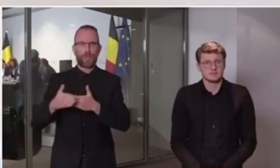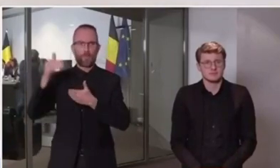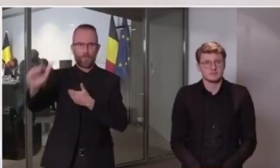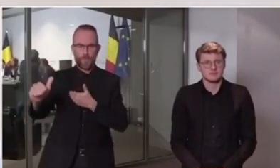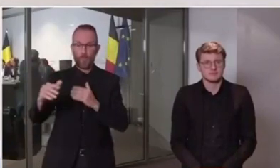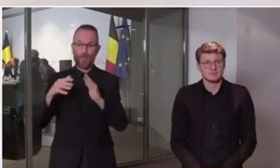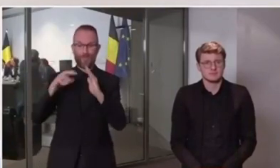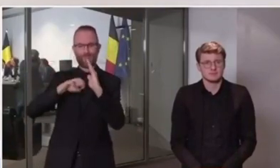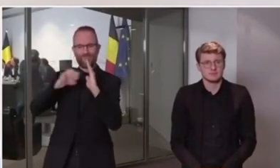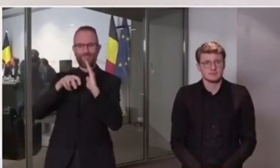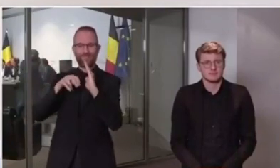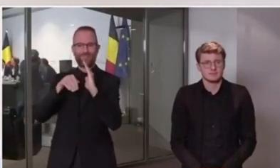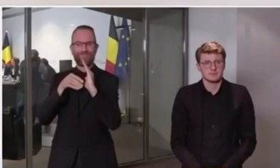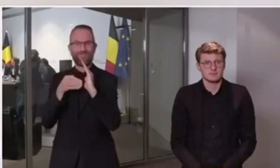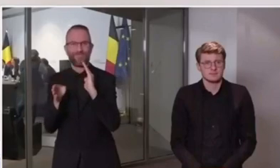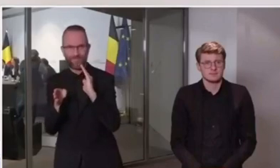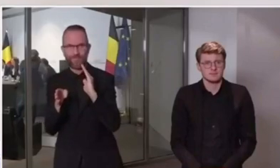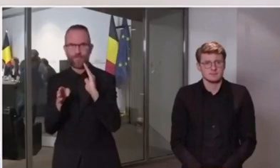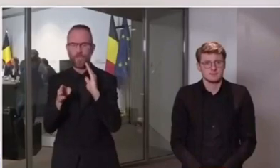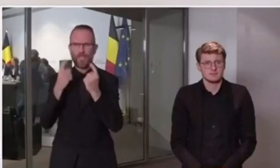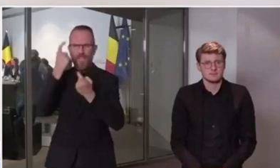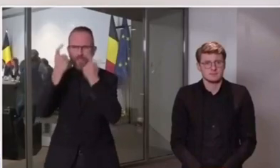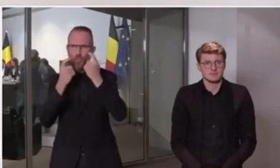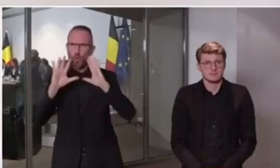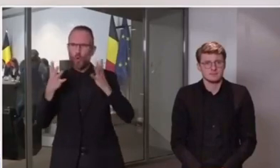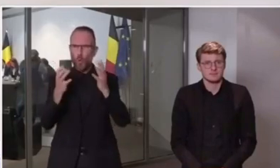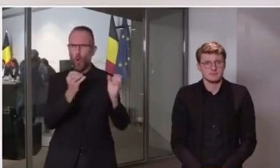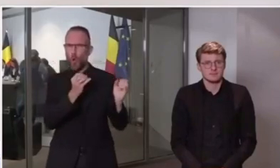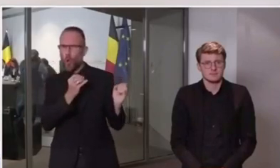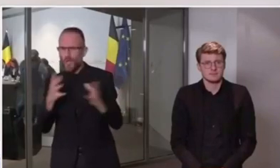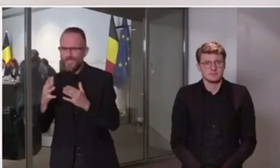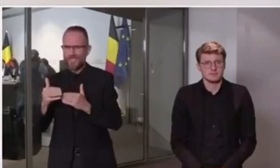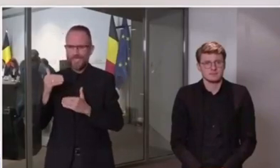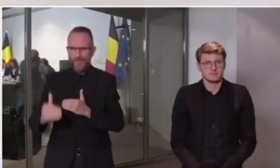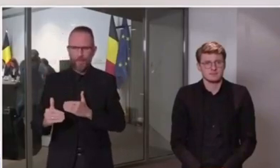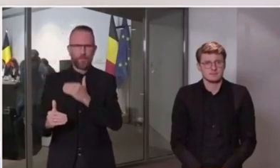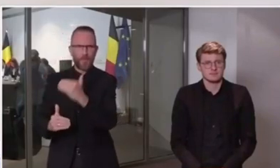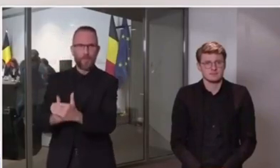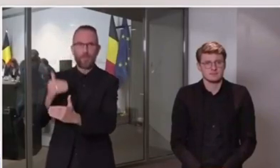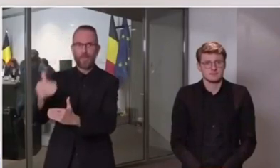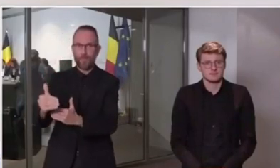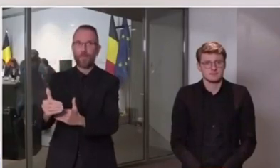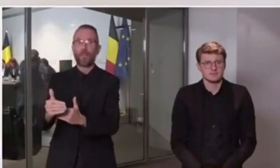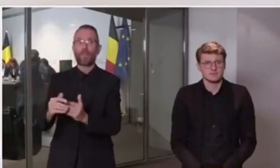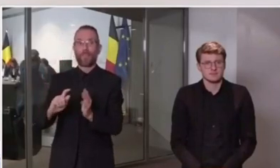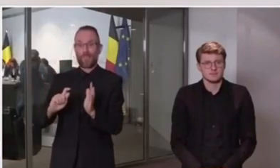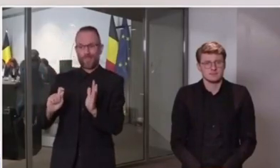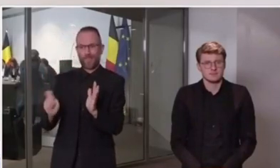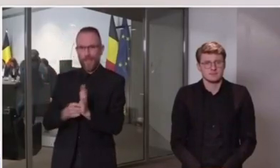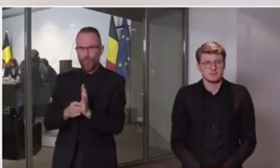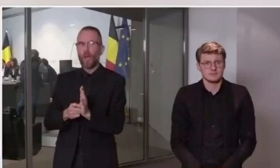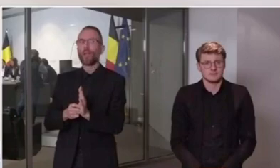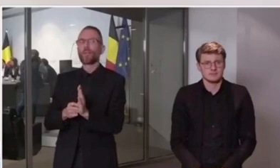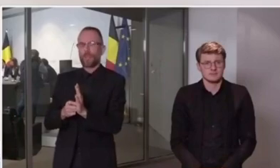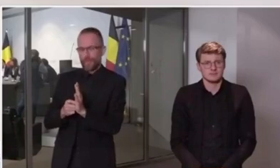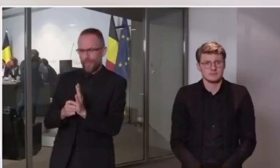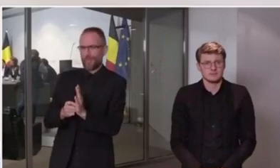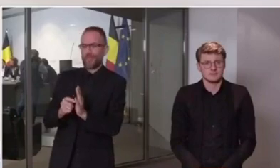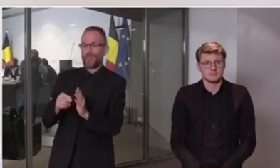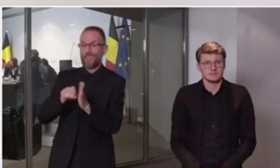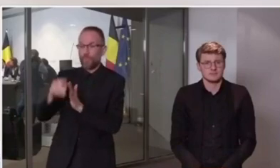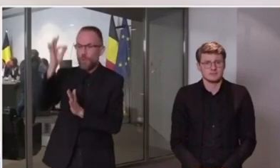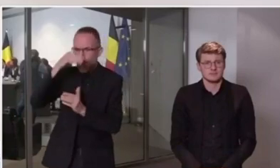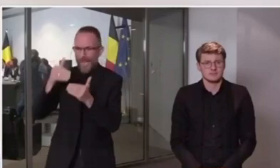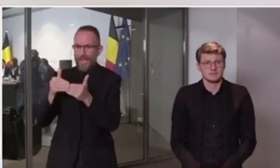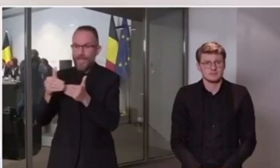déconfinement progressif pour le début du mois de mai. Ce sera un processus évolutif basé